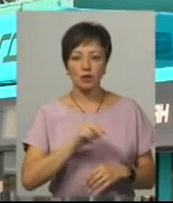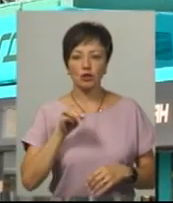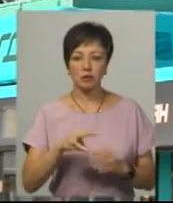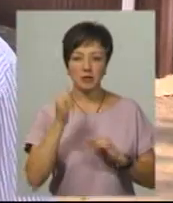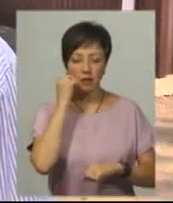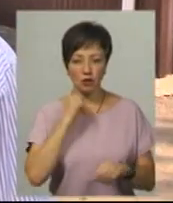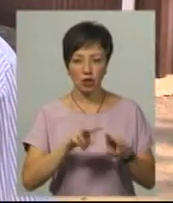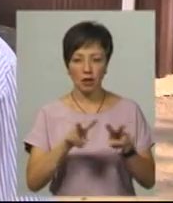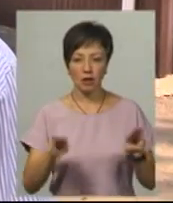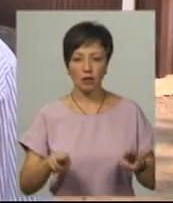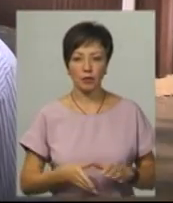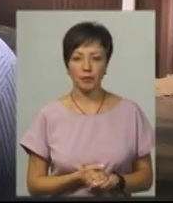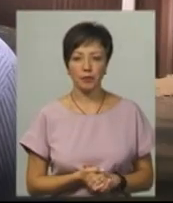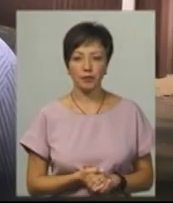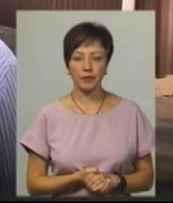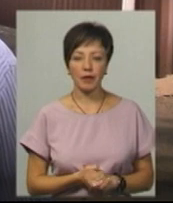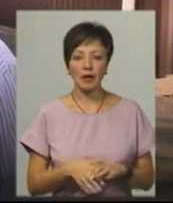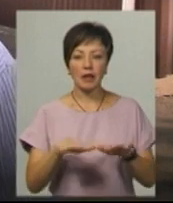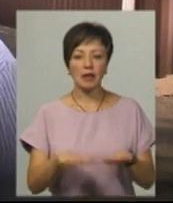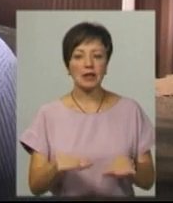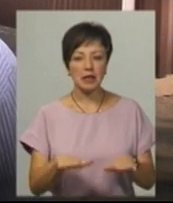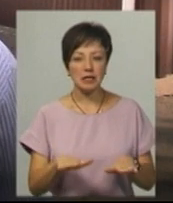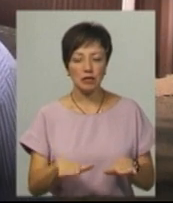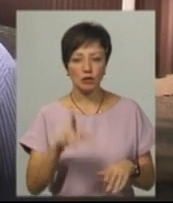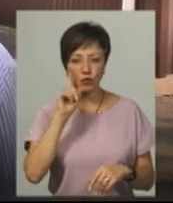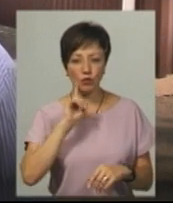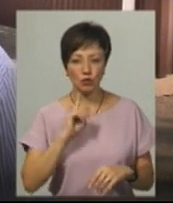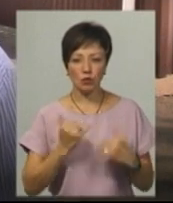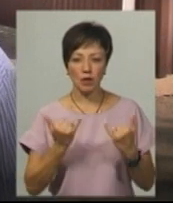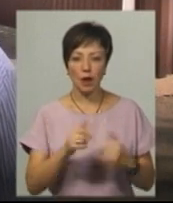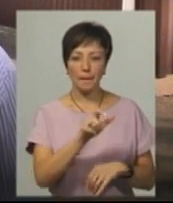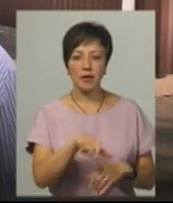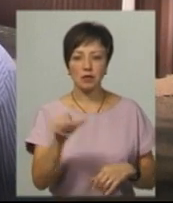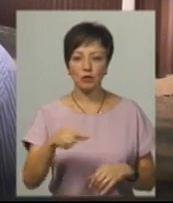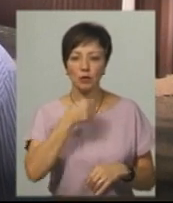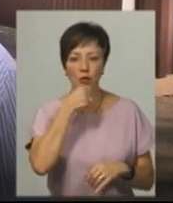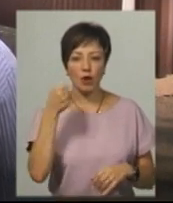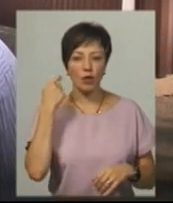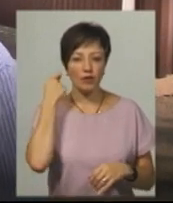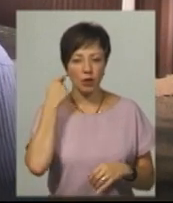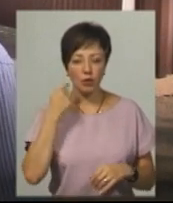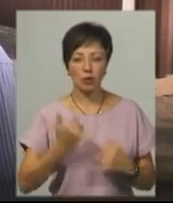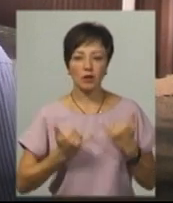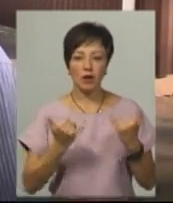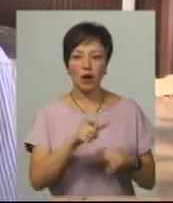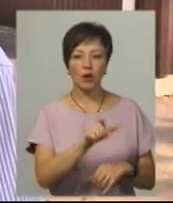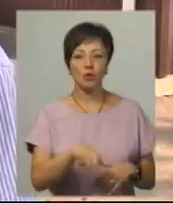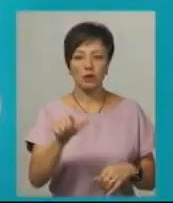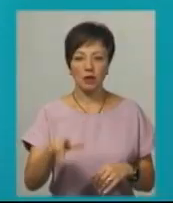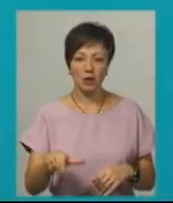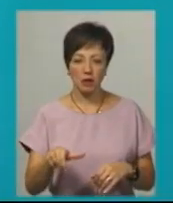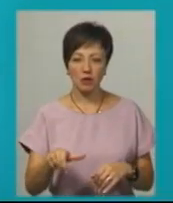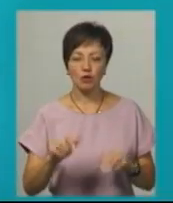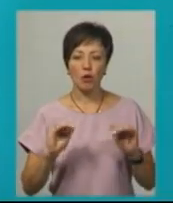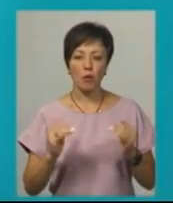старіші аналоги. Він низенький, що зручно для, скажімо так, пасажирів похилого віку, для людей з